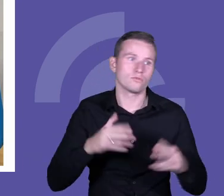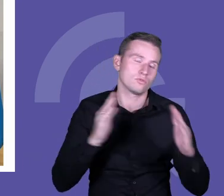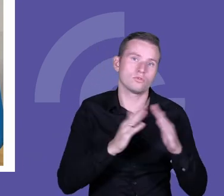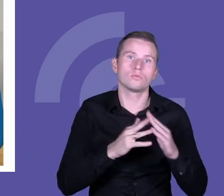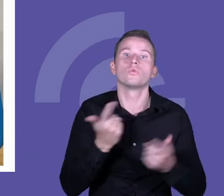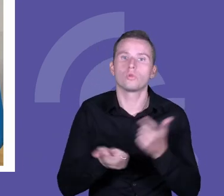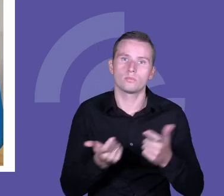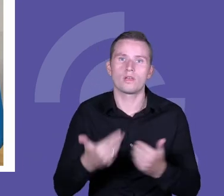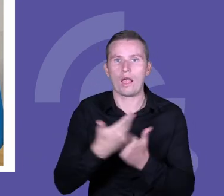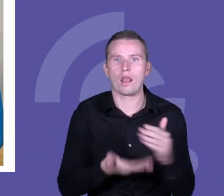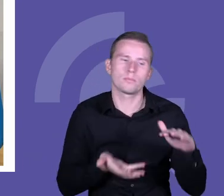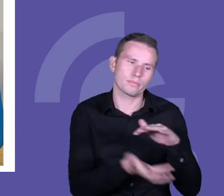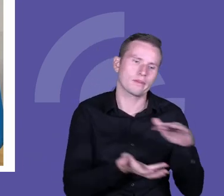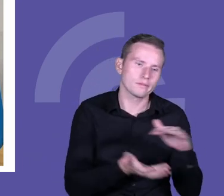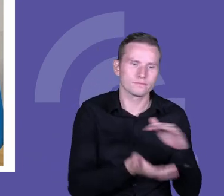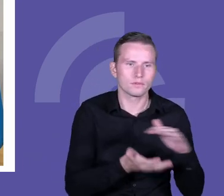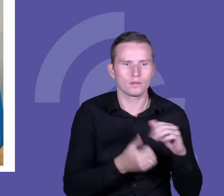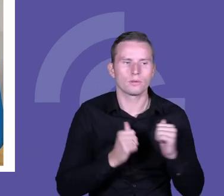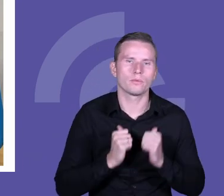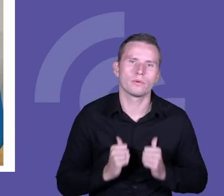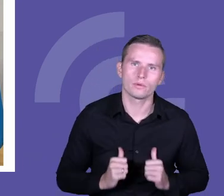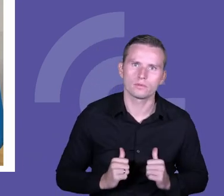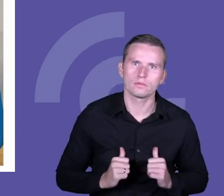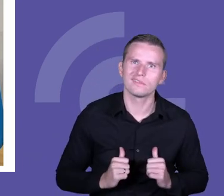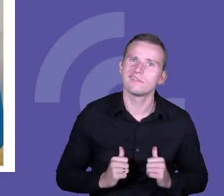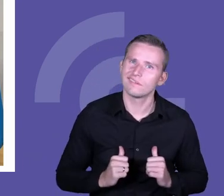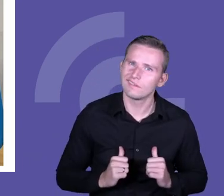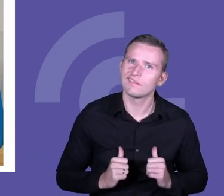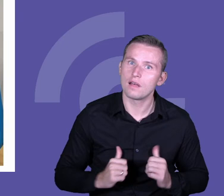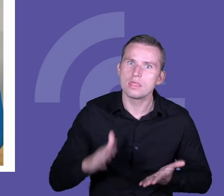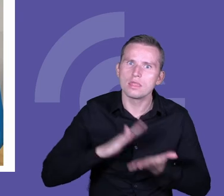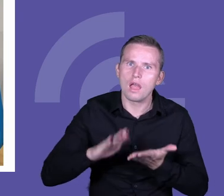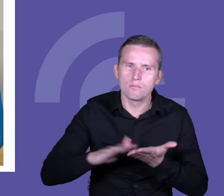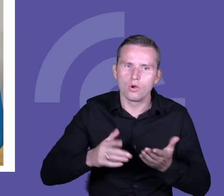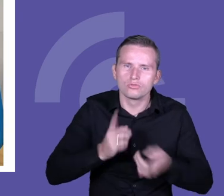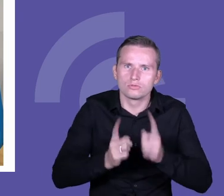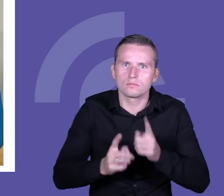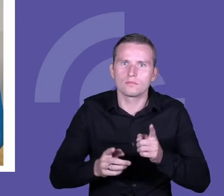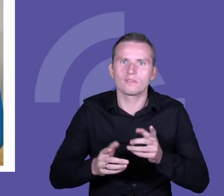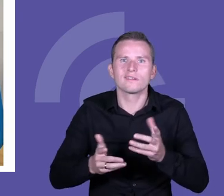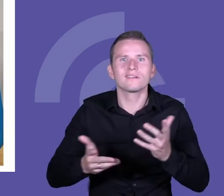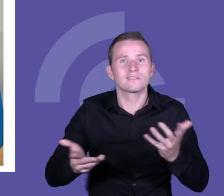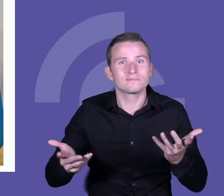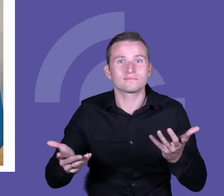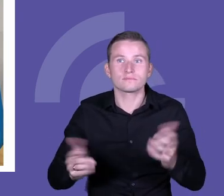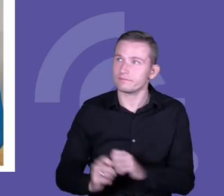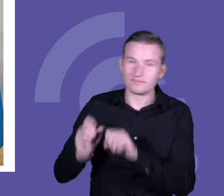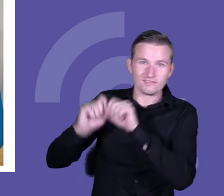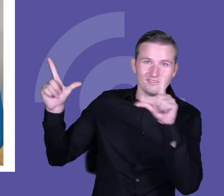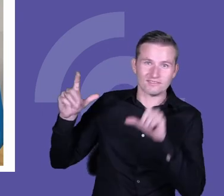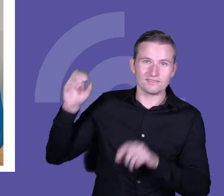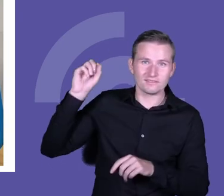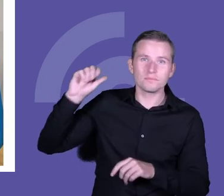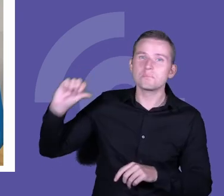chleb. Uspokoiłam się. Jesteśmy w takim pędzie i ta rutyna, którą wywołałam na pierwszym slajdzie, ona naprawdę